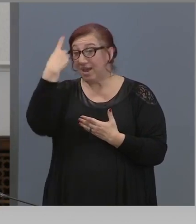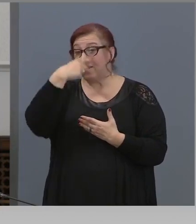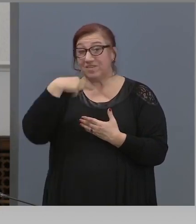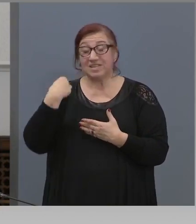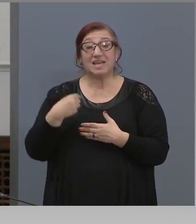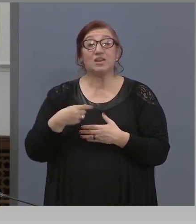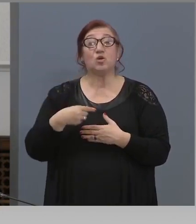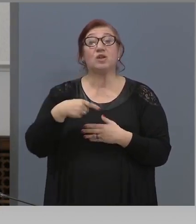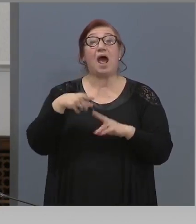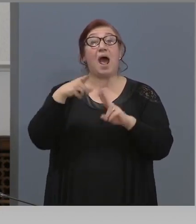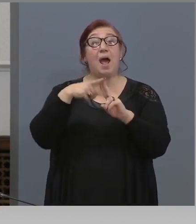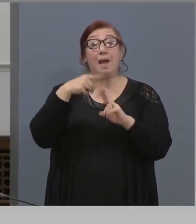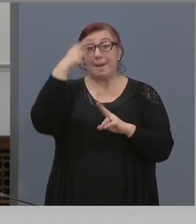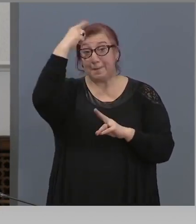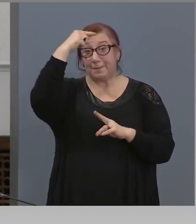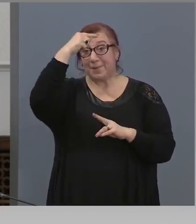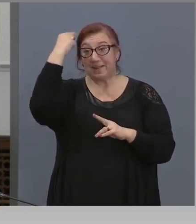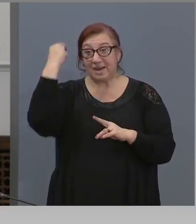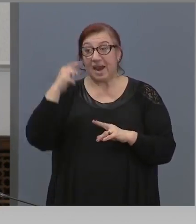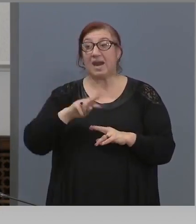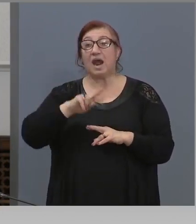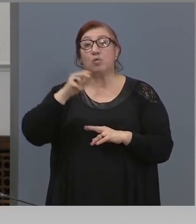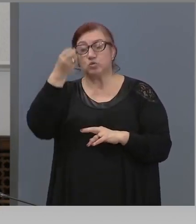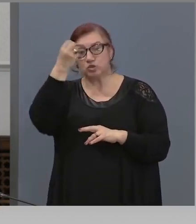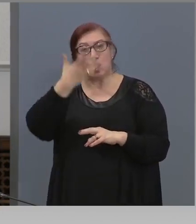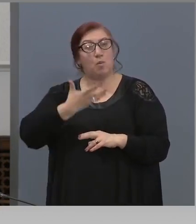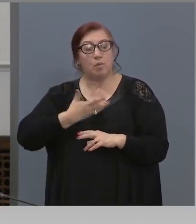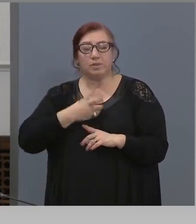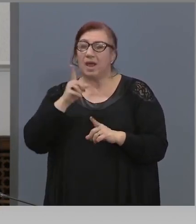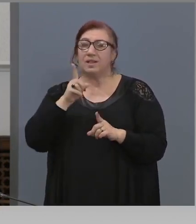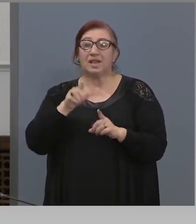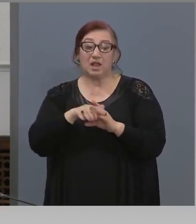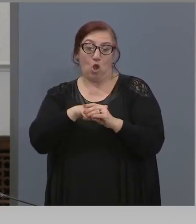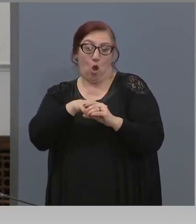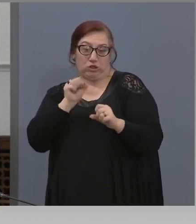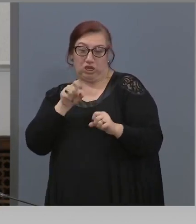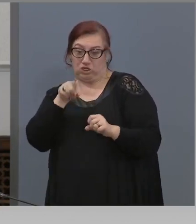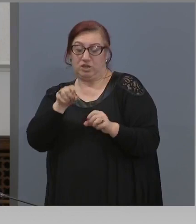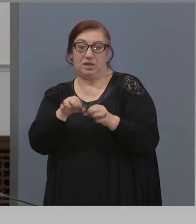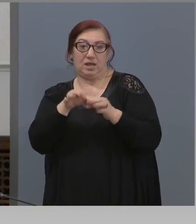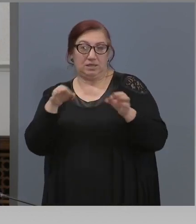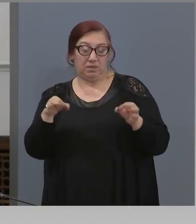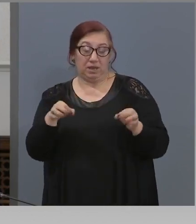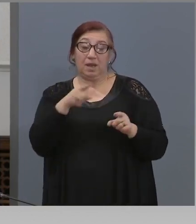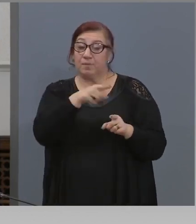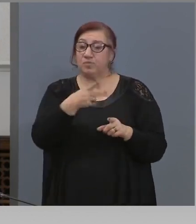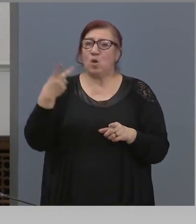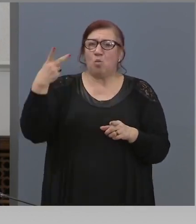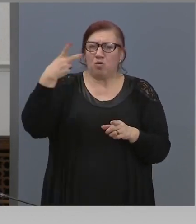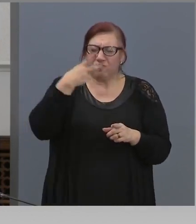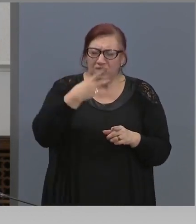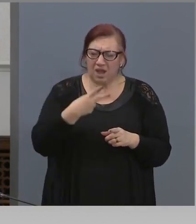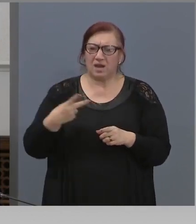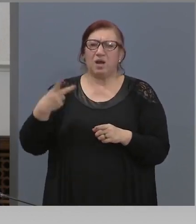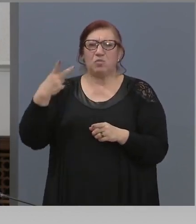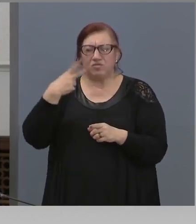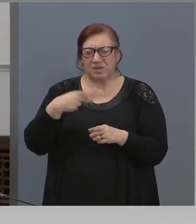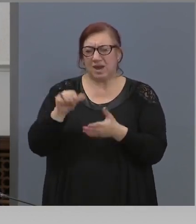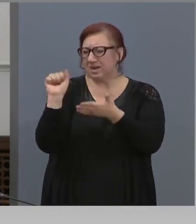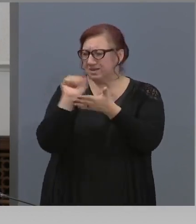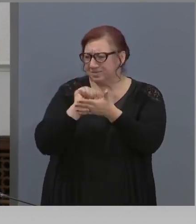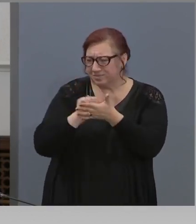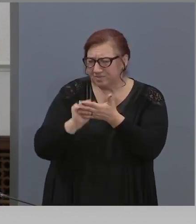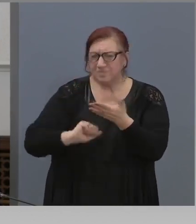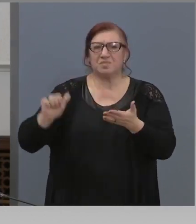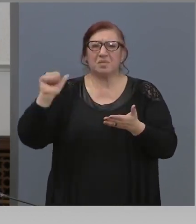те не отричат карантинните мерки. Това, че, повтарям, да се дезинфекцира, да не се съберат, да не